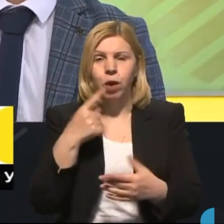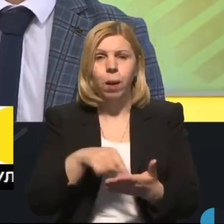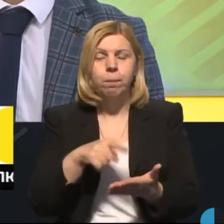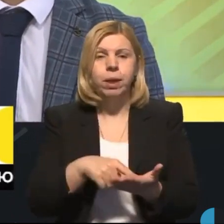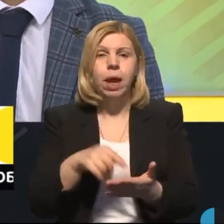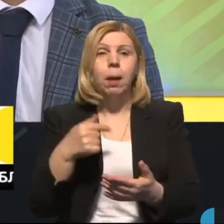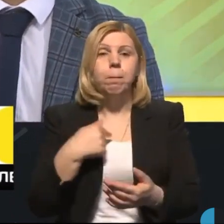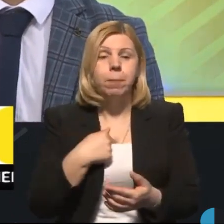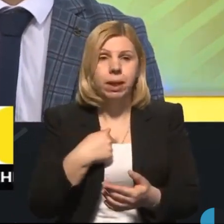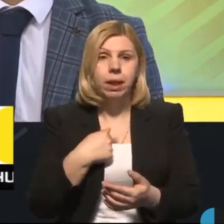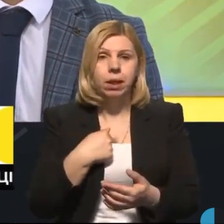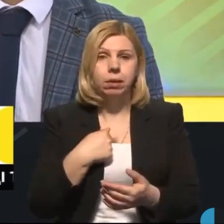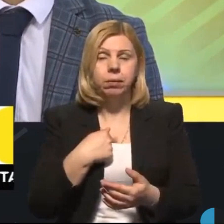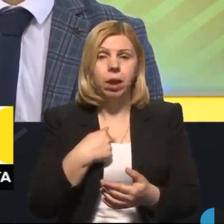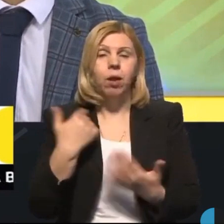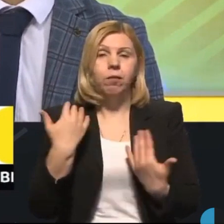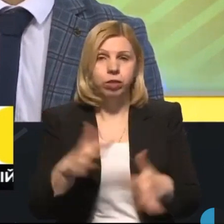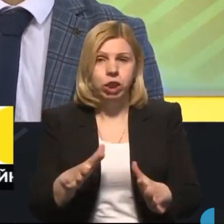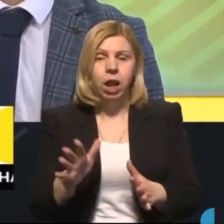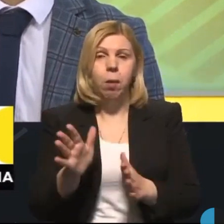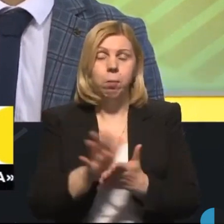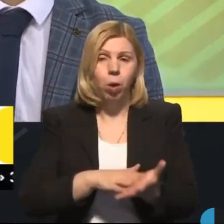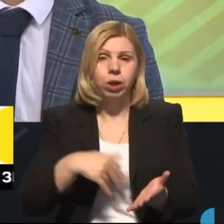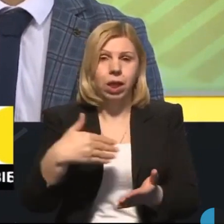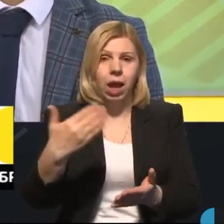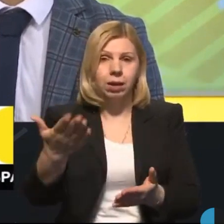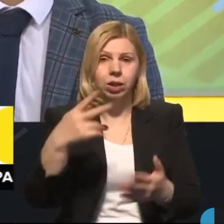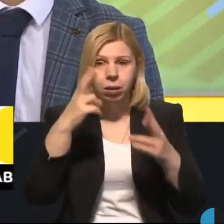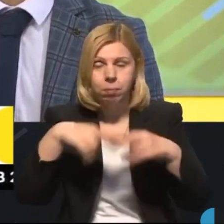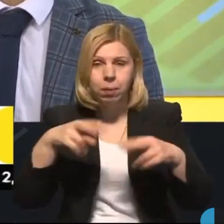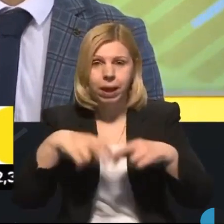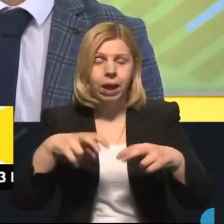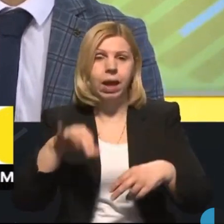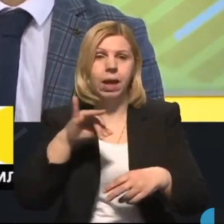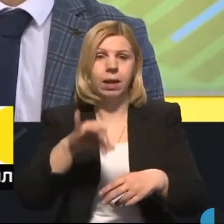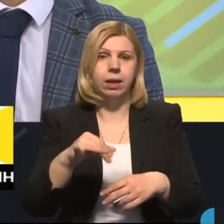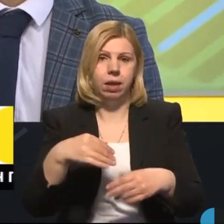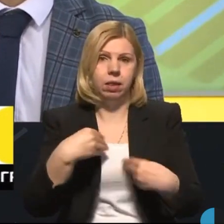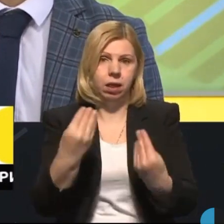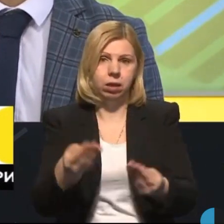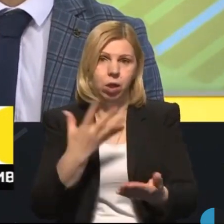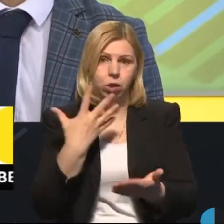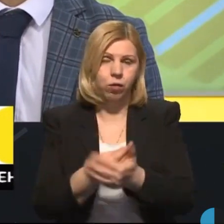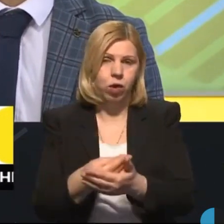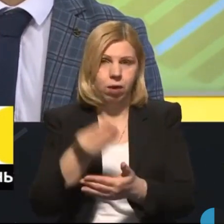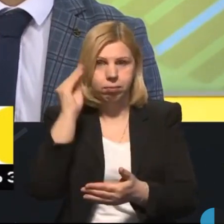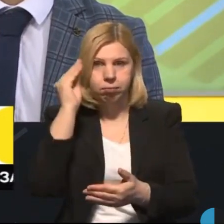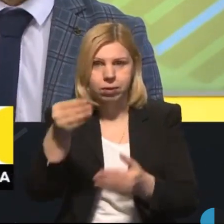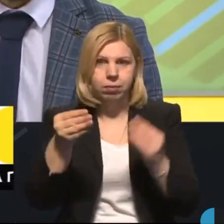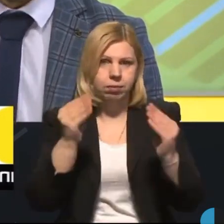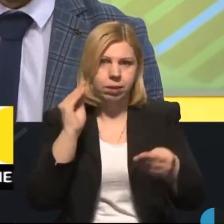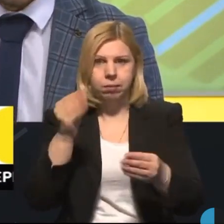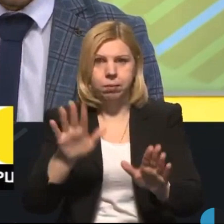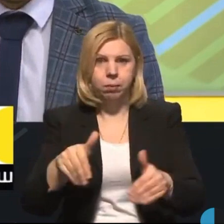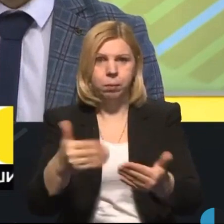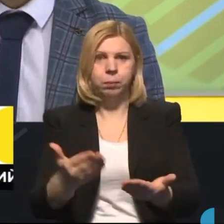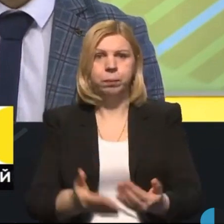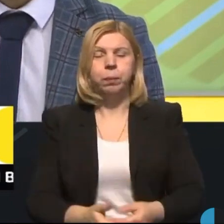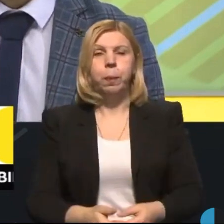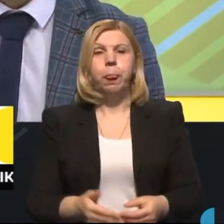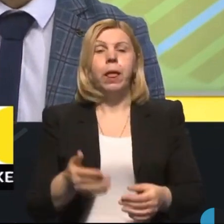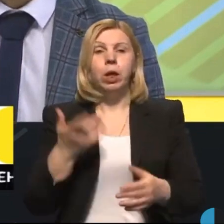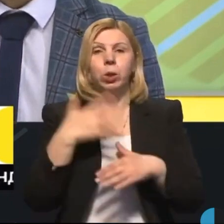місто. Ми вже в подальшому переглядаємо і також надаємо свої пропозиції. Зрозумію.